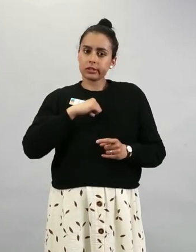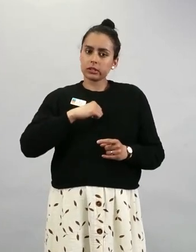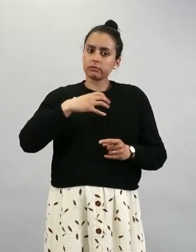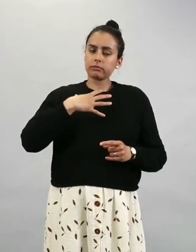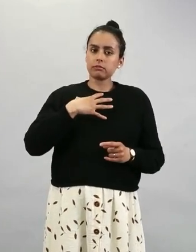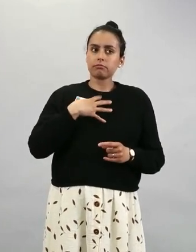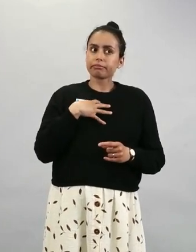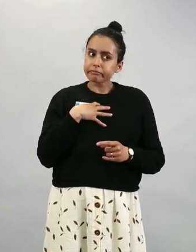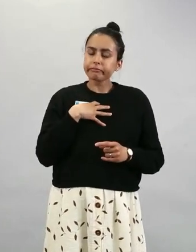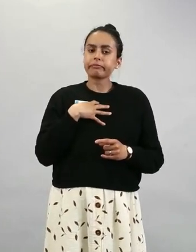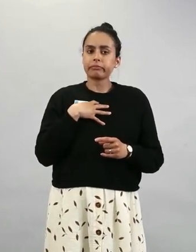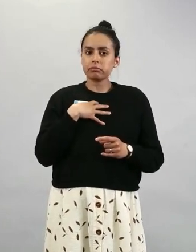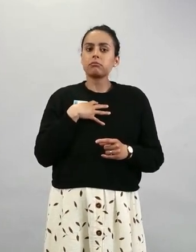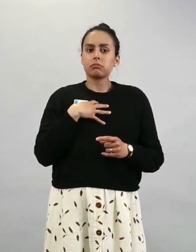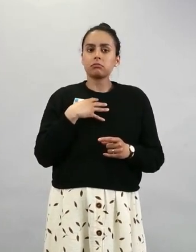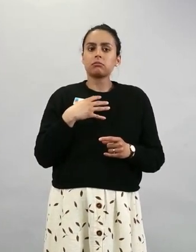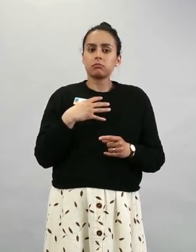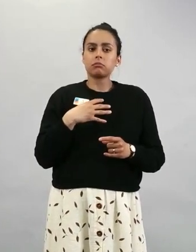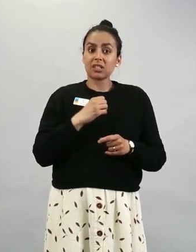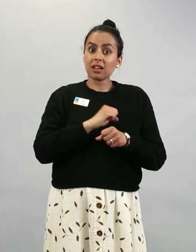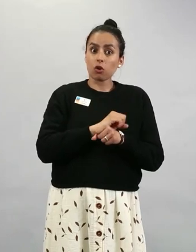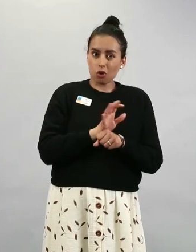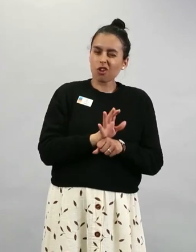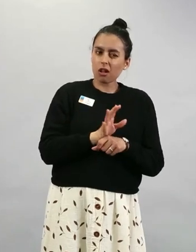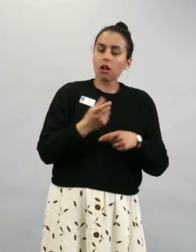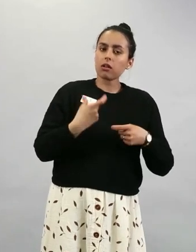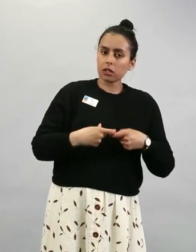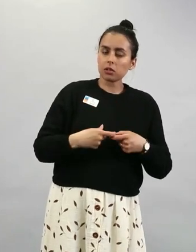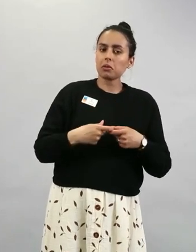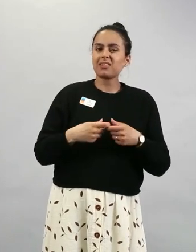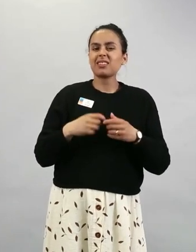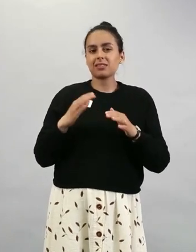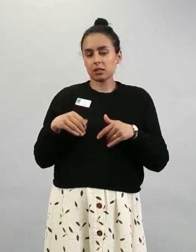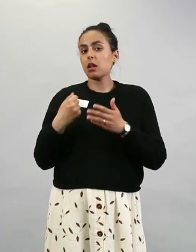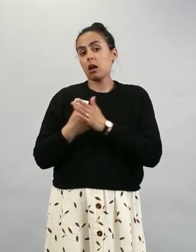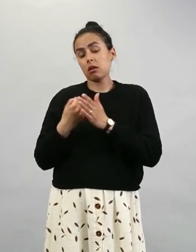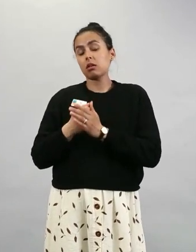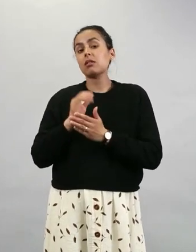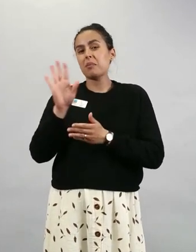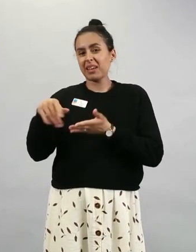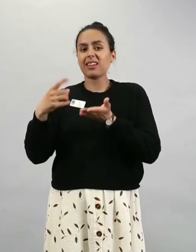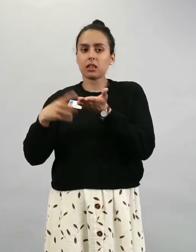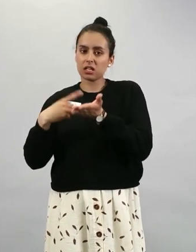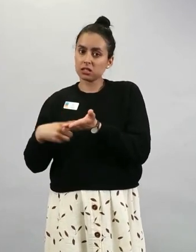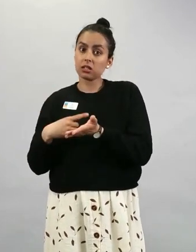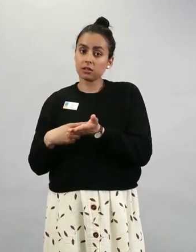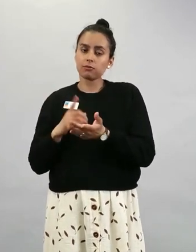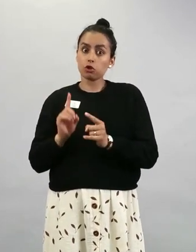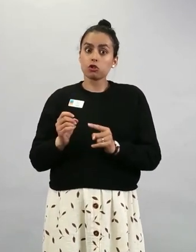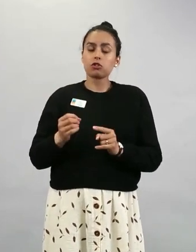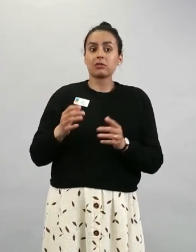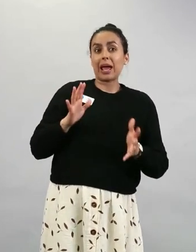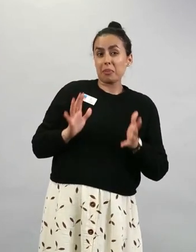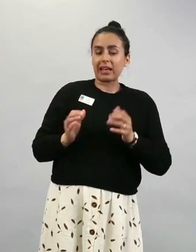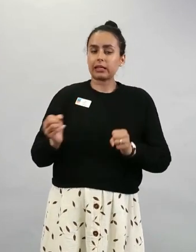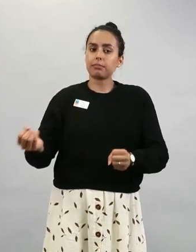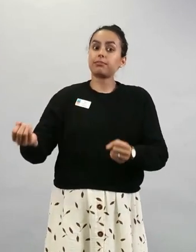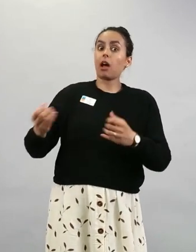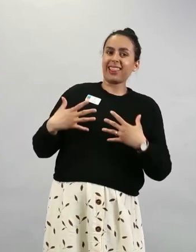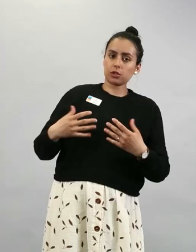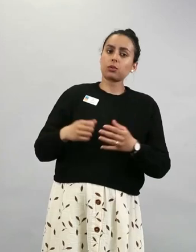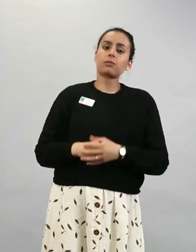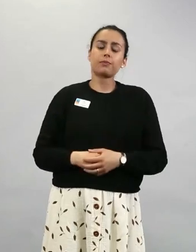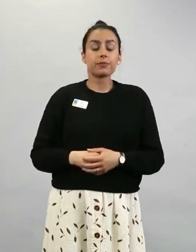on kysymys koronasta, niin silloin testi kannattaa kyllä käydä odottamassa. Ehkä lisäisin tuohon vielä